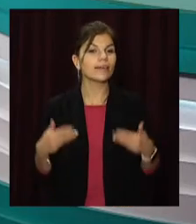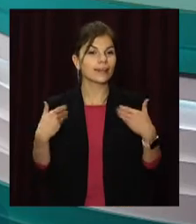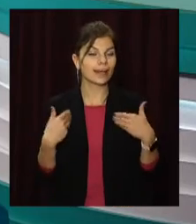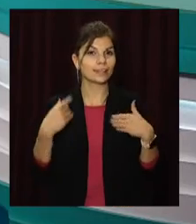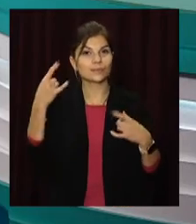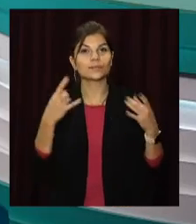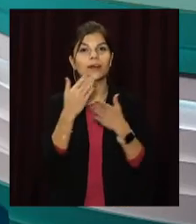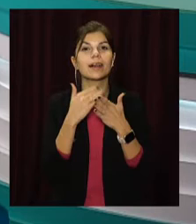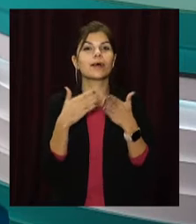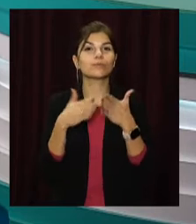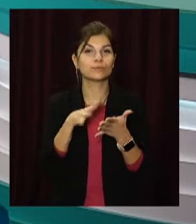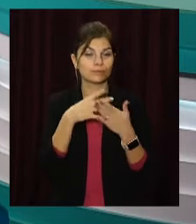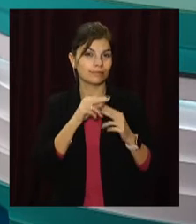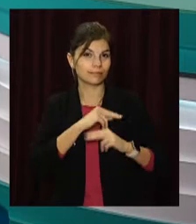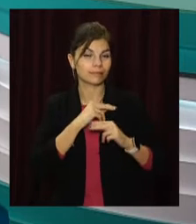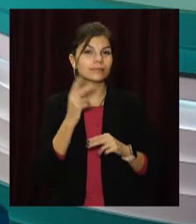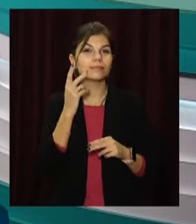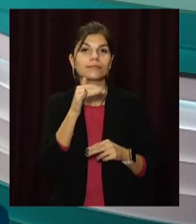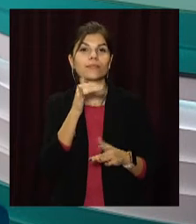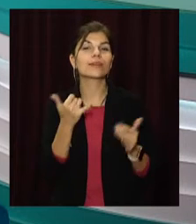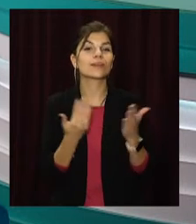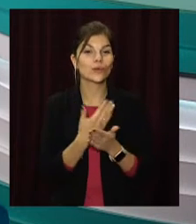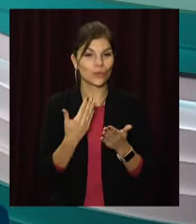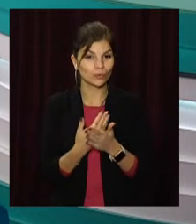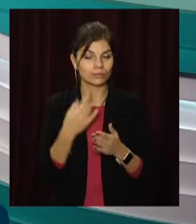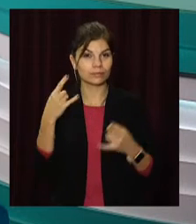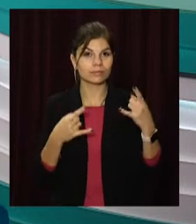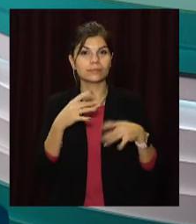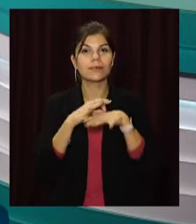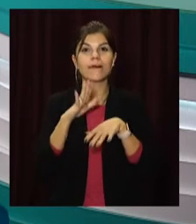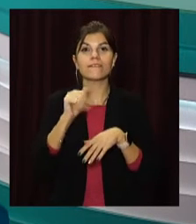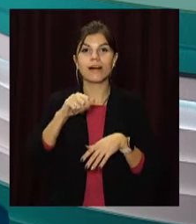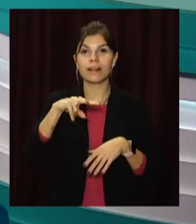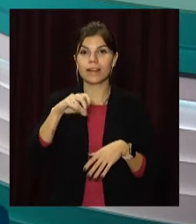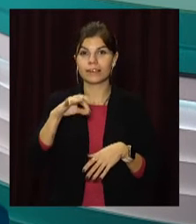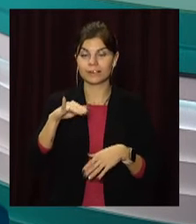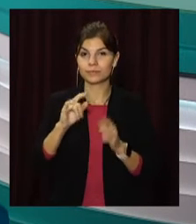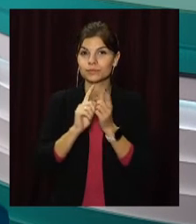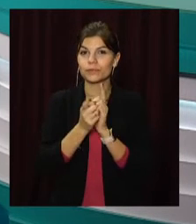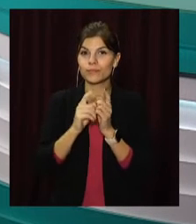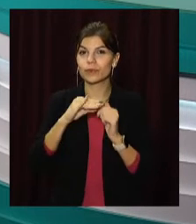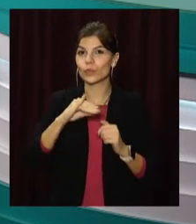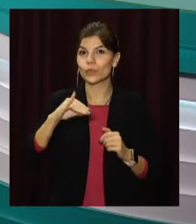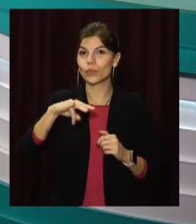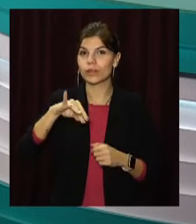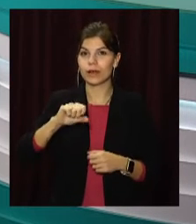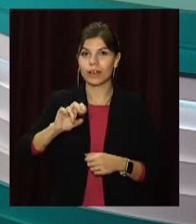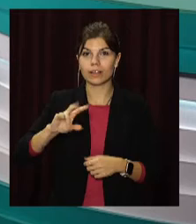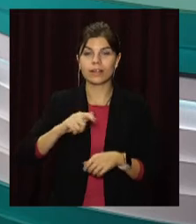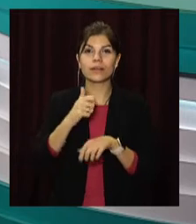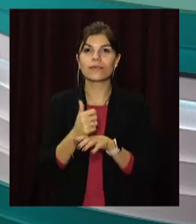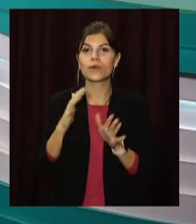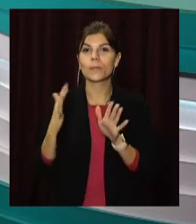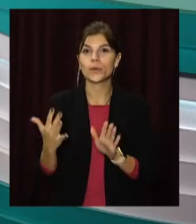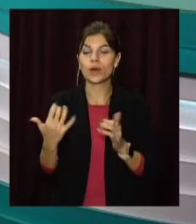Вітаю! Відкритий продовжує свою роботу. Як завжди о цій порі новини. Для вас працюють Валерія Майна та сурдоперекладачка Юліана Пуговкіна. І про